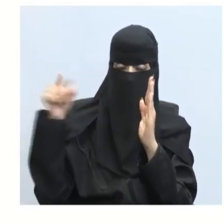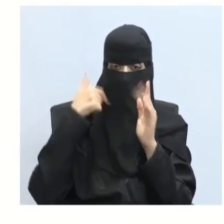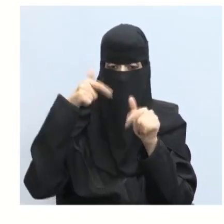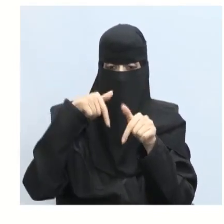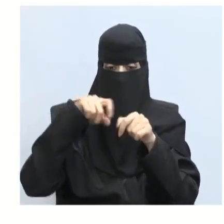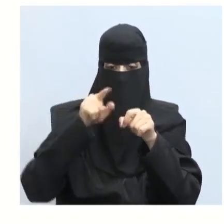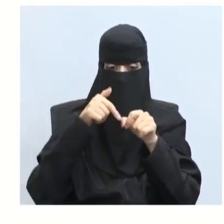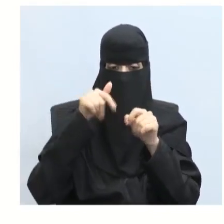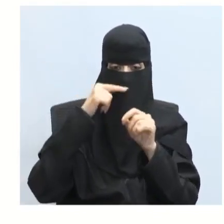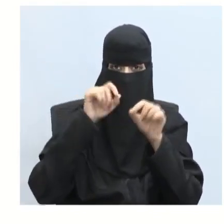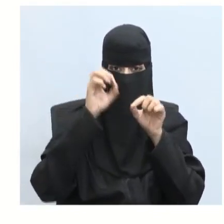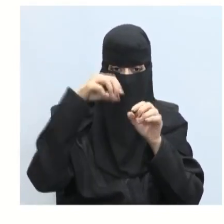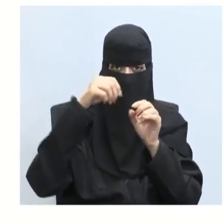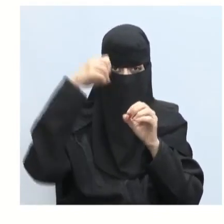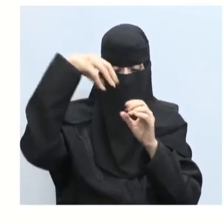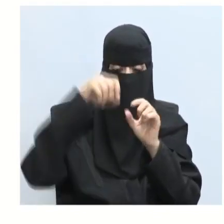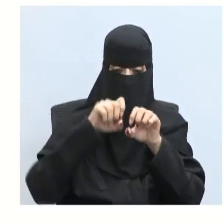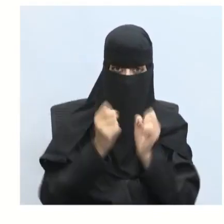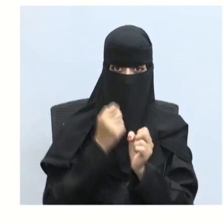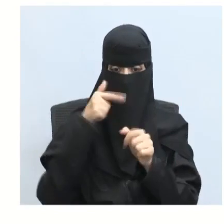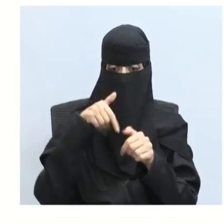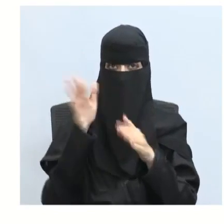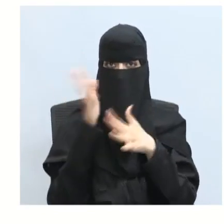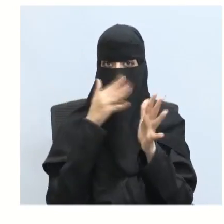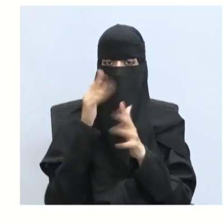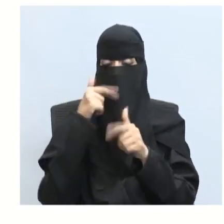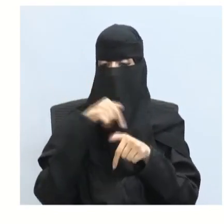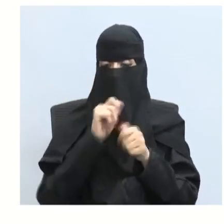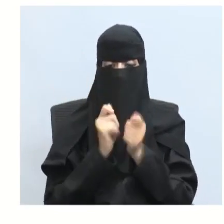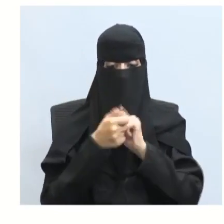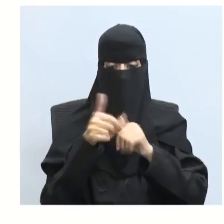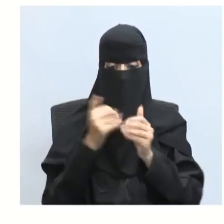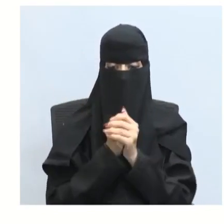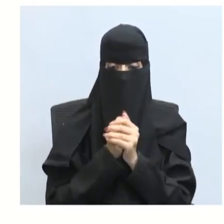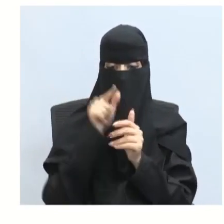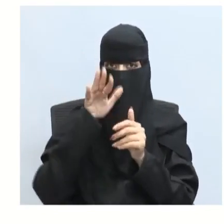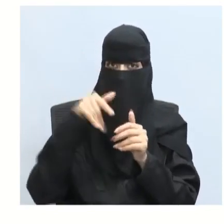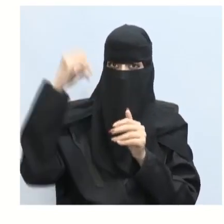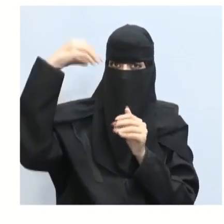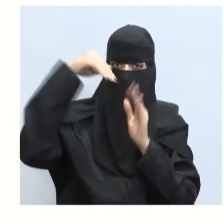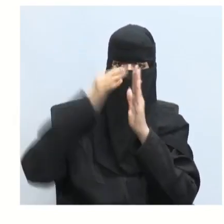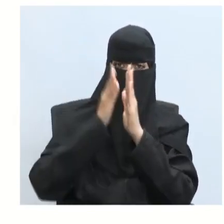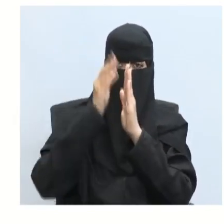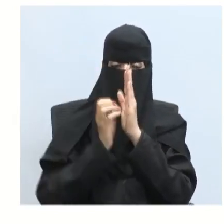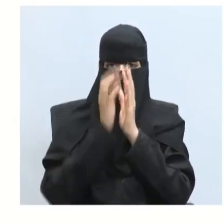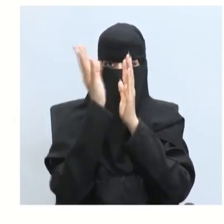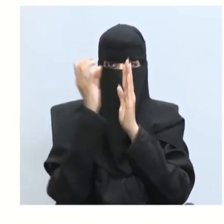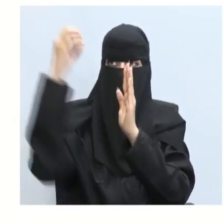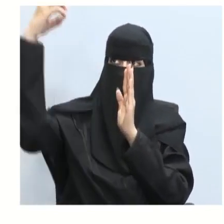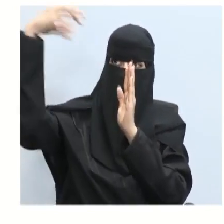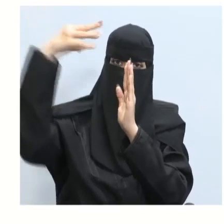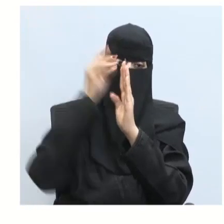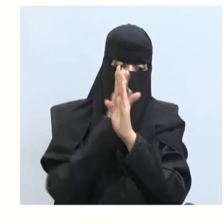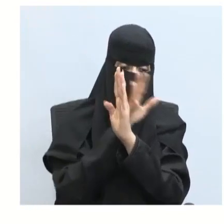الإنكسار إذن الفراغ في الفضاء تشير الضلال الحادة التي تظهر بوجود الشمس في